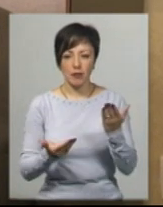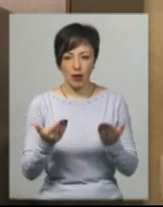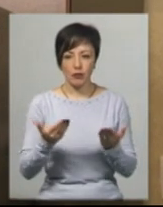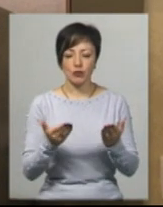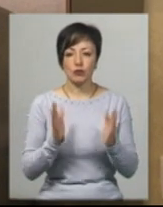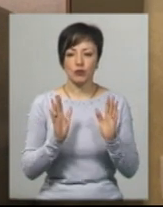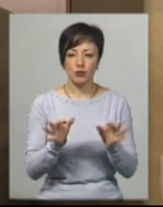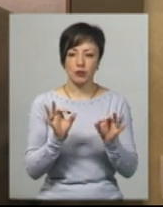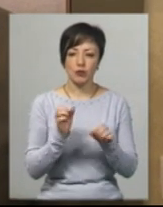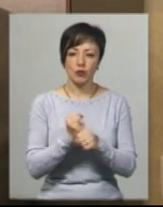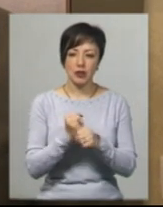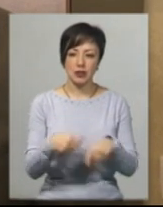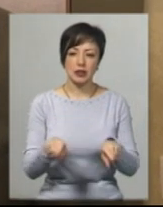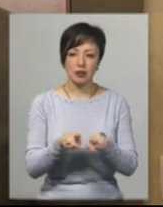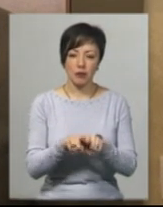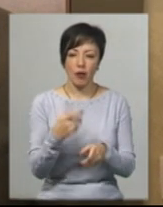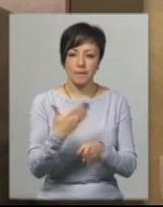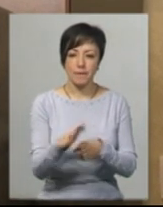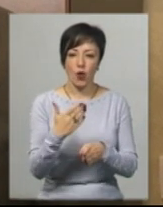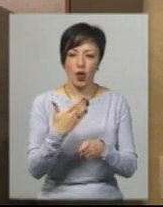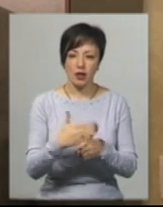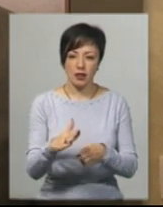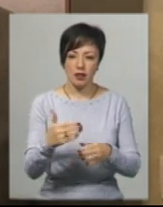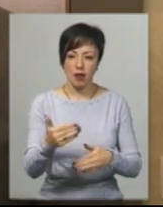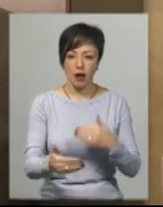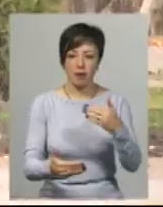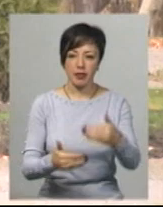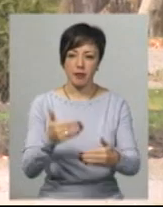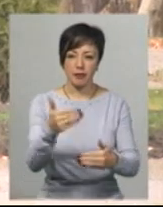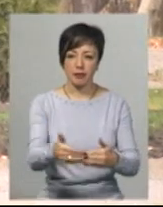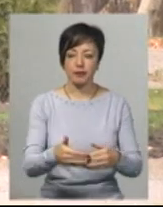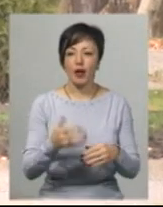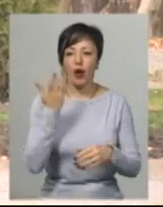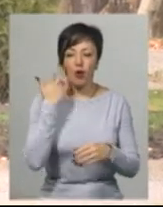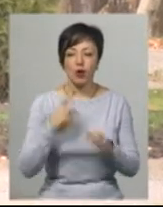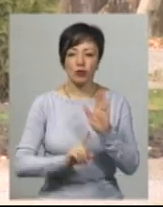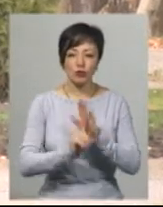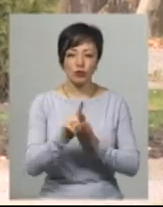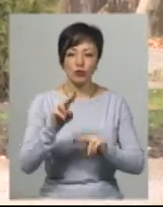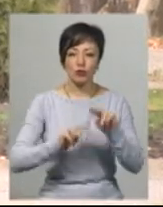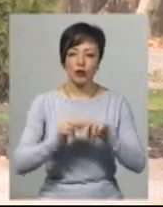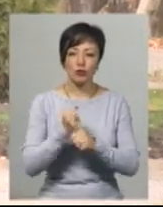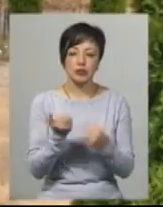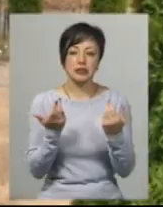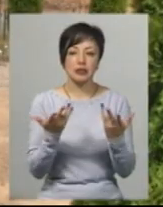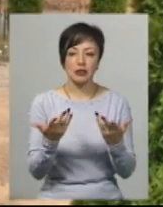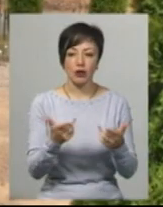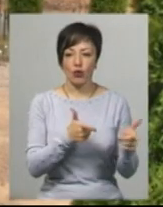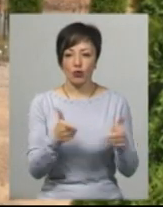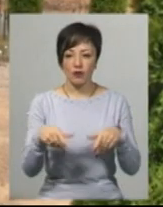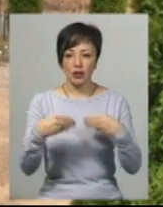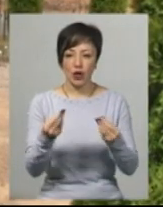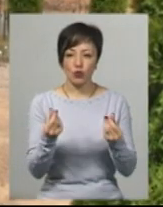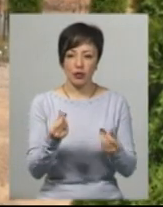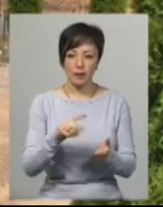і будемо йти такими поетапними шляхами. Коли розпочнуться будівельні роботи та скільки готові надати на них